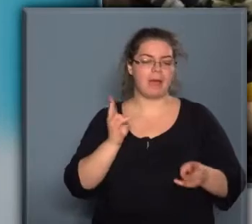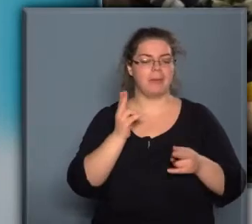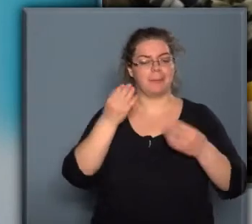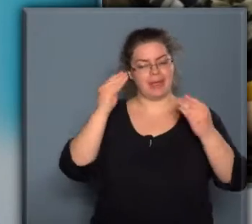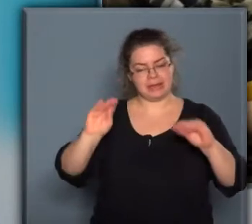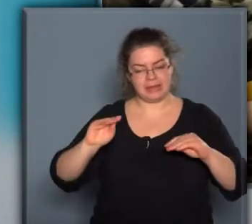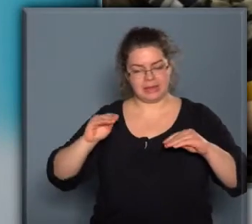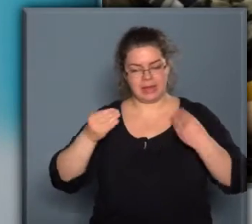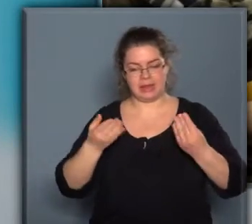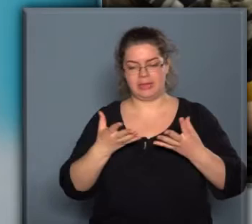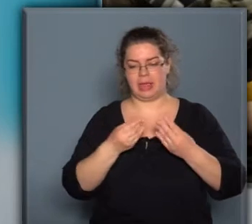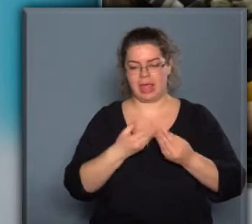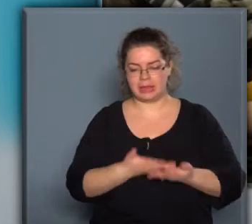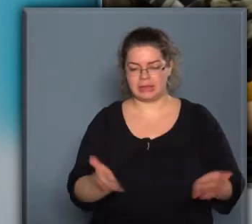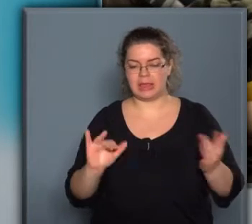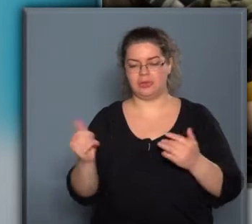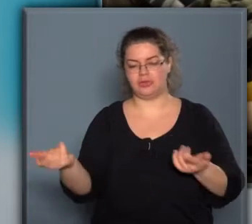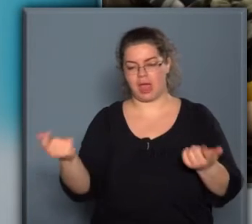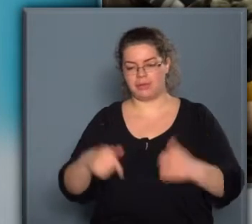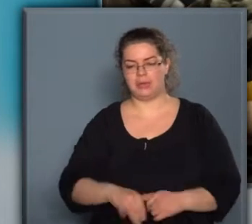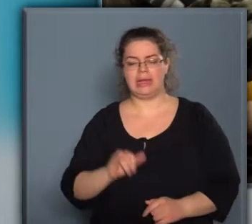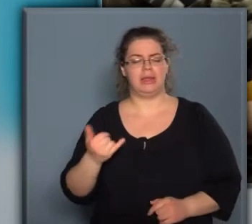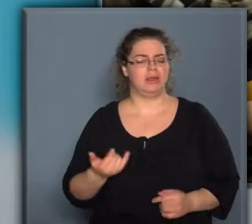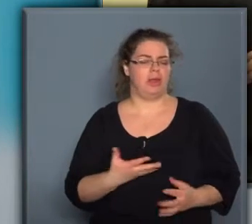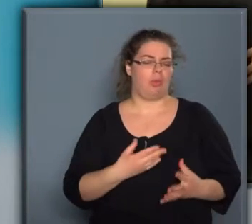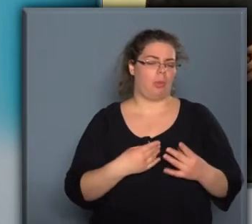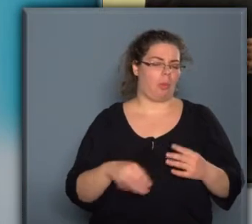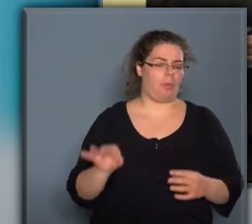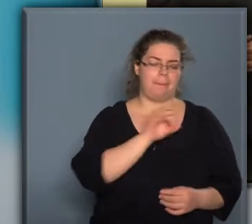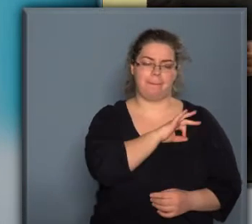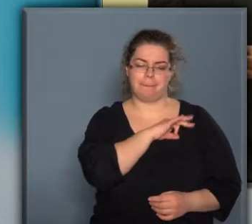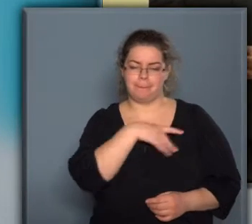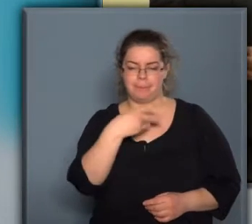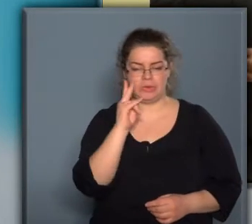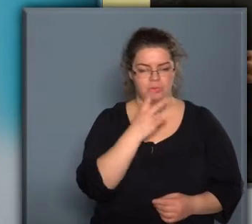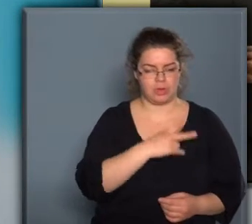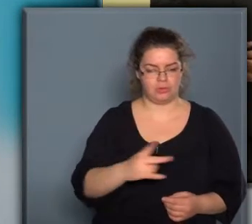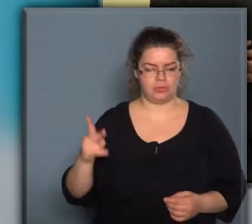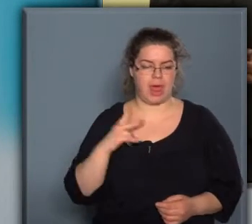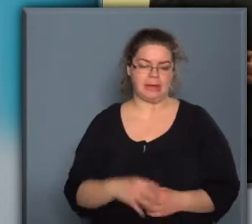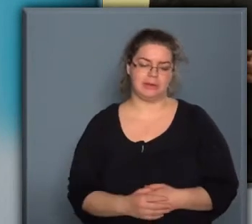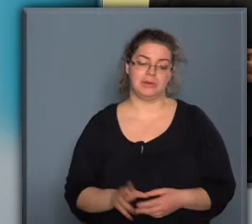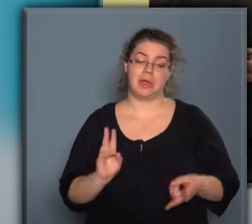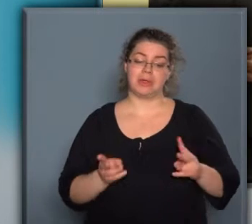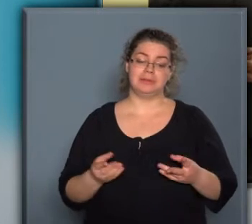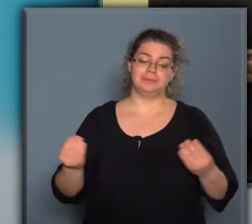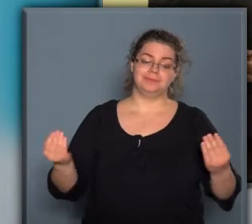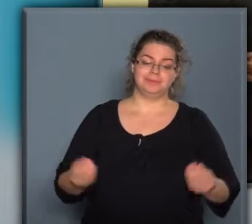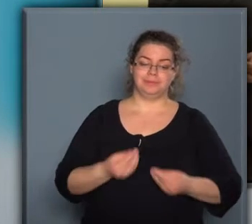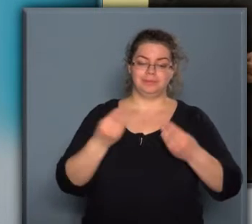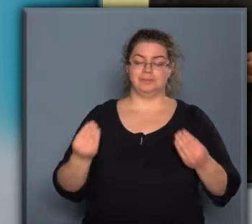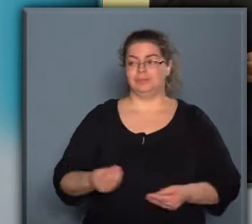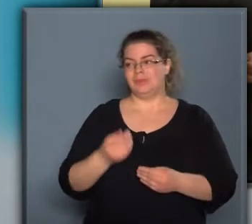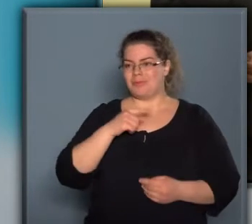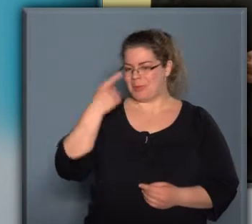megtiszteltetek ennyien, és eljöttetek, és itt csupa barátot, ismerőst látok, akik valamit